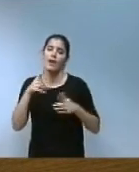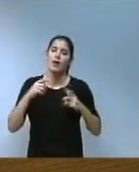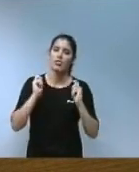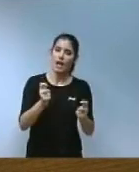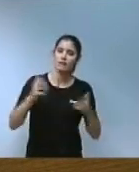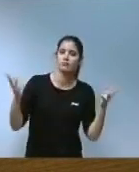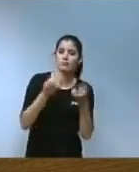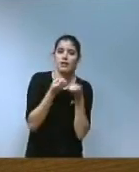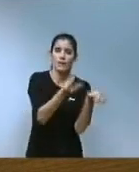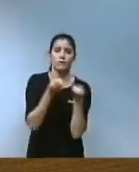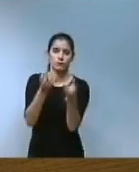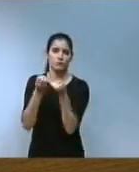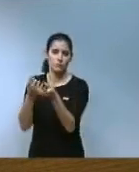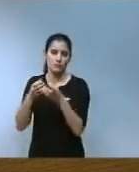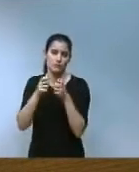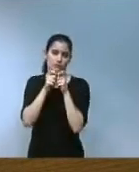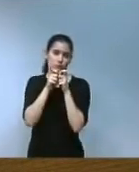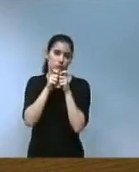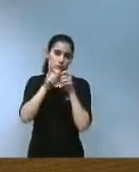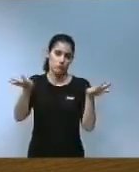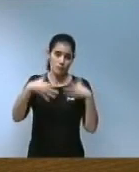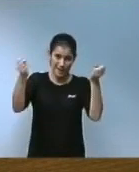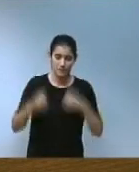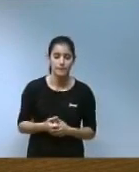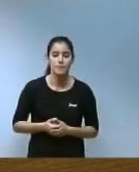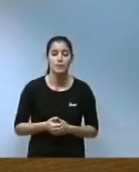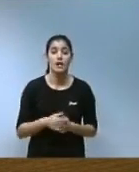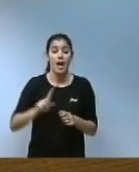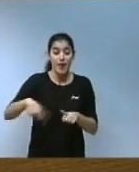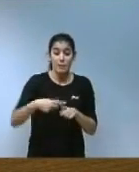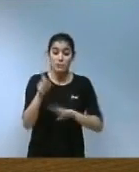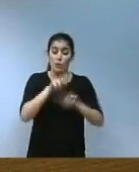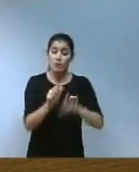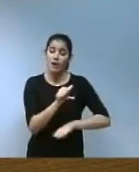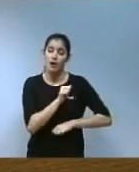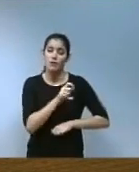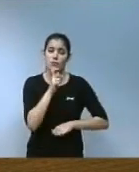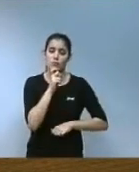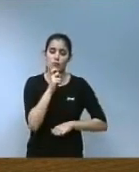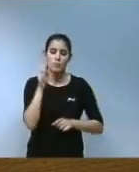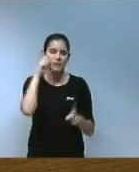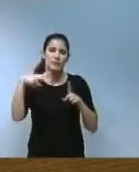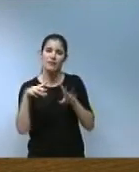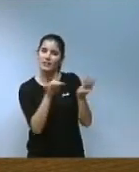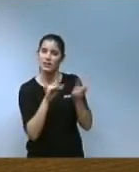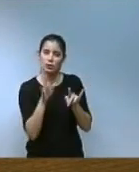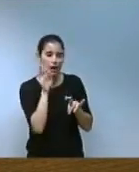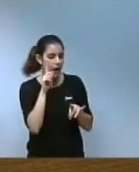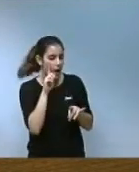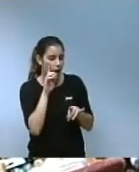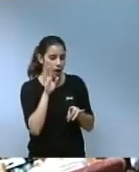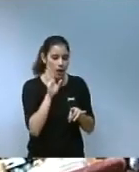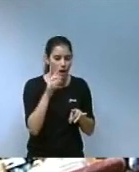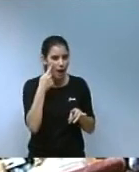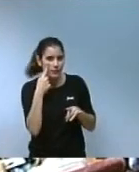informació. A més, abordem i abordarem el problema de l'atur des d'una perspectiva territorial augmentant les mesures que